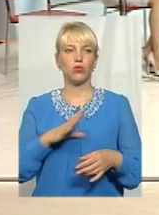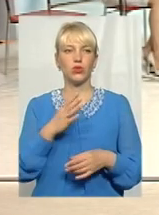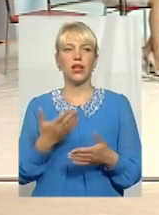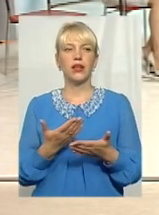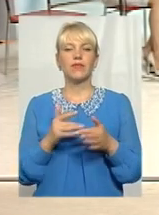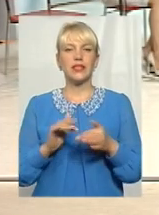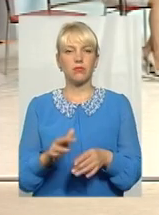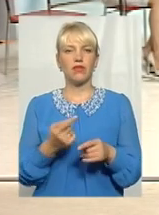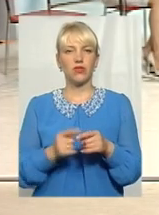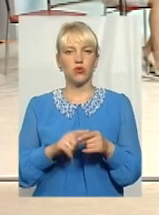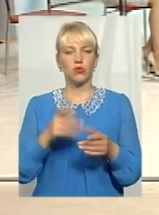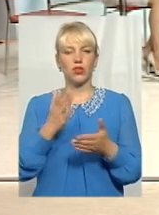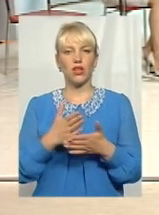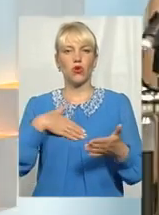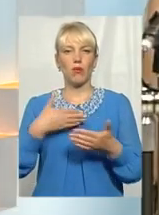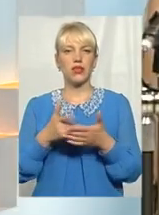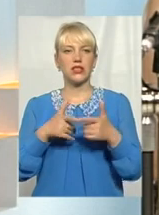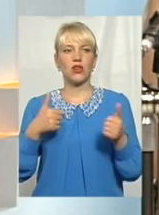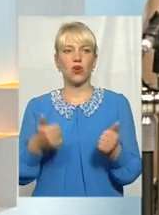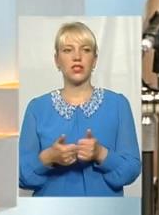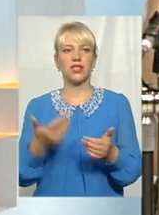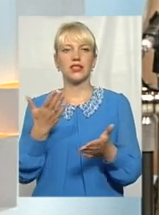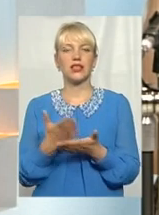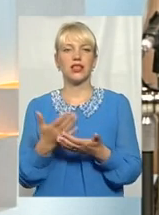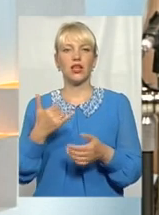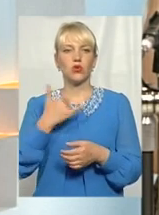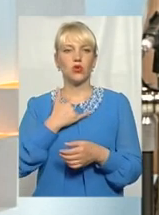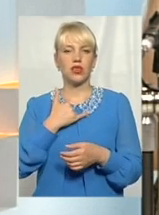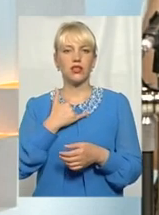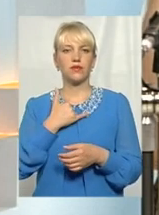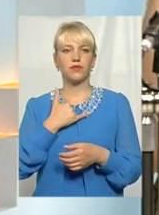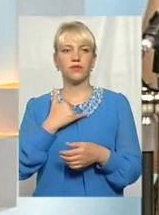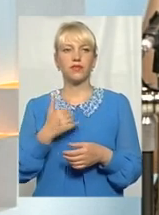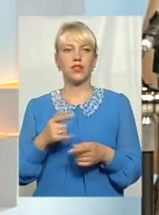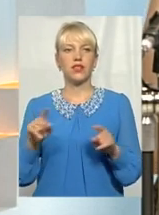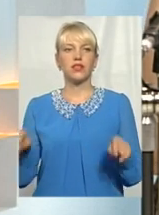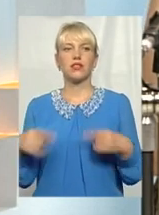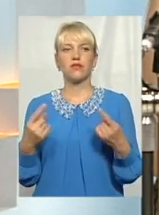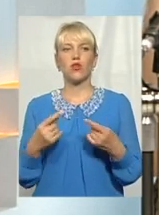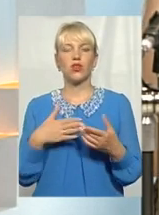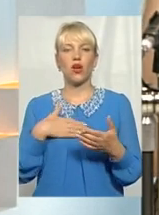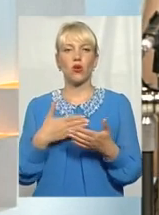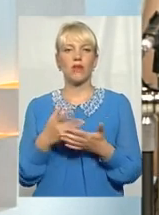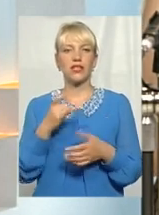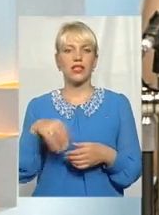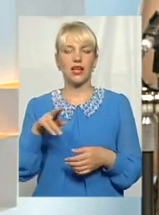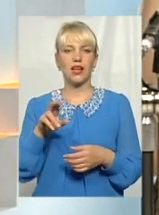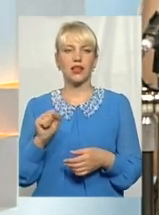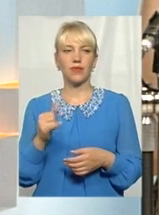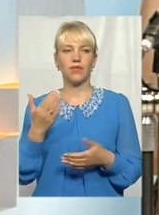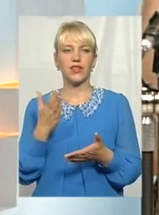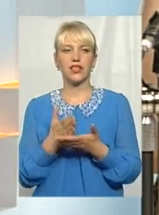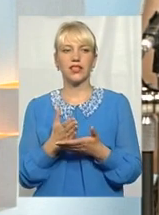наприклад, є громадські організації, є до нас створена громадська рада, є